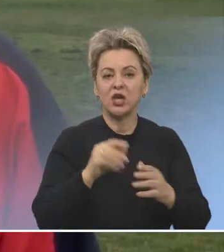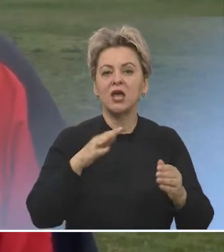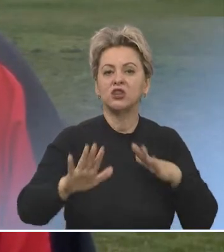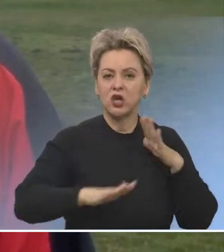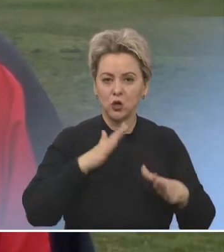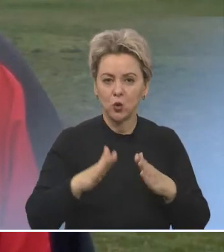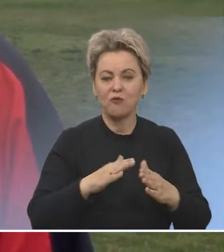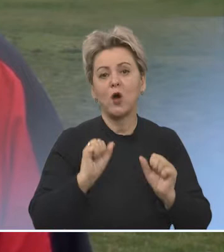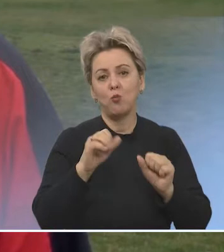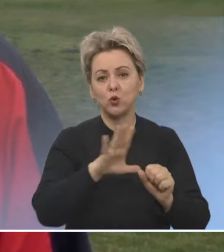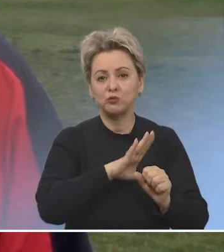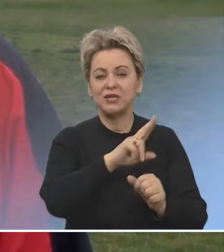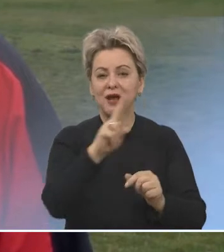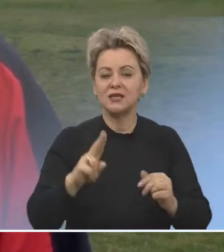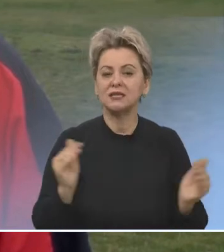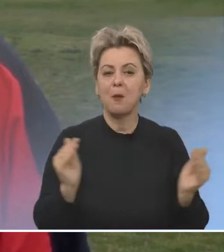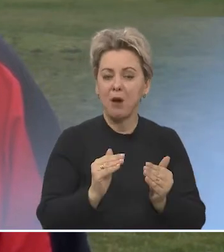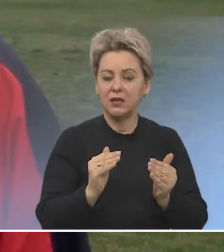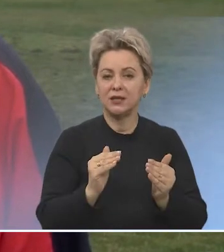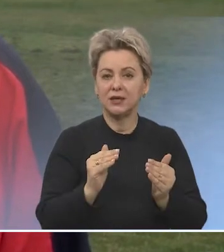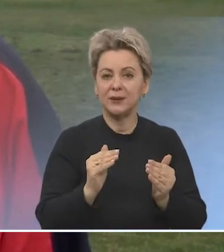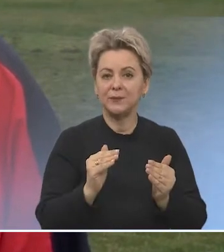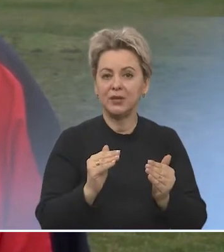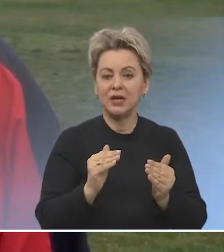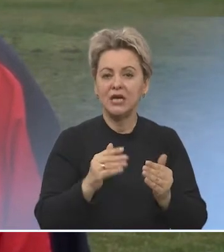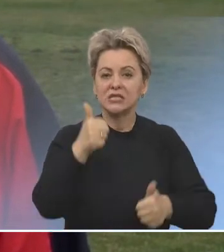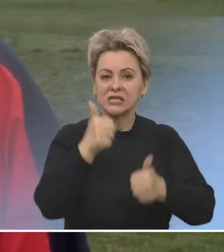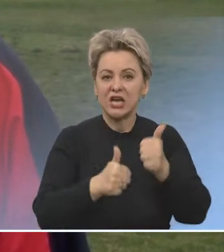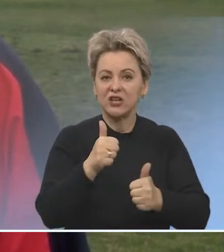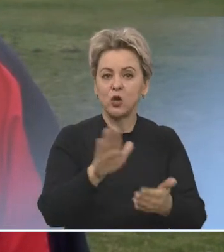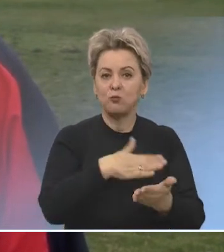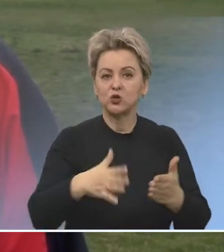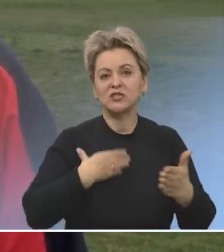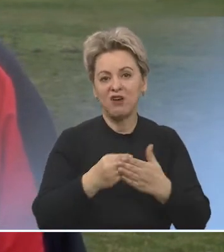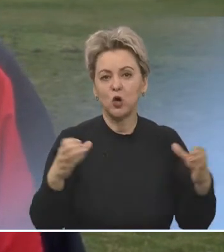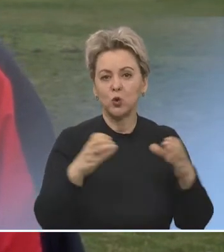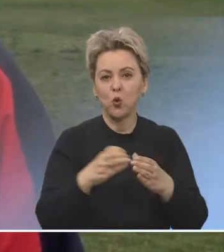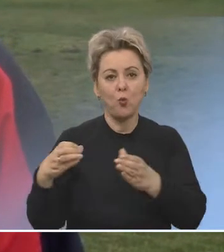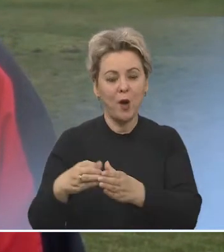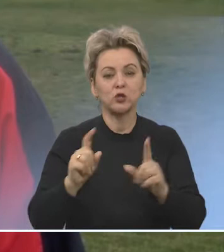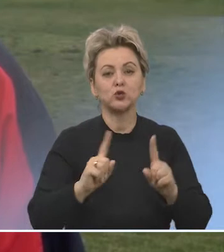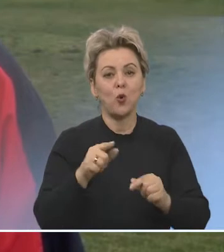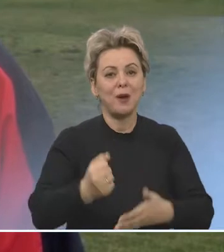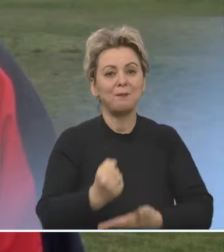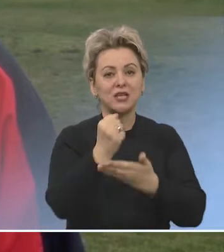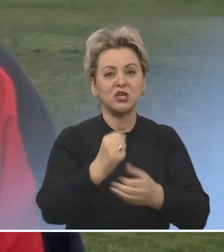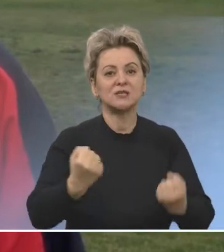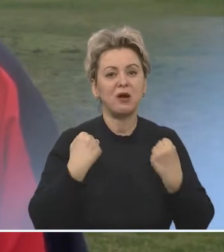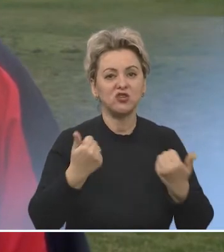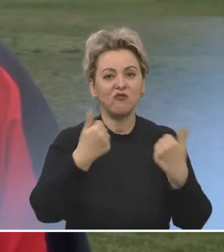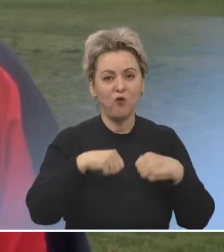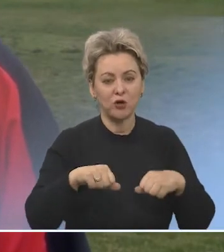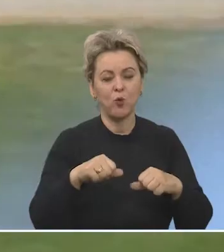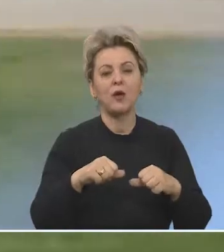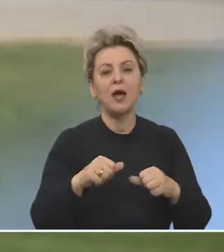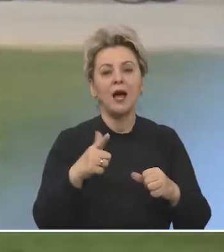контрольные тренировки. Может быть какие-то маленькие соревнования строим между своей группой, чтобы поддерживать